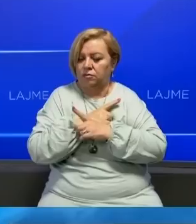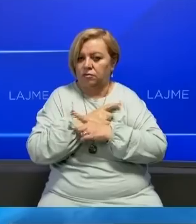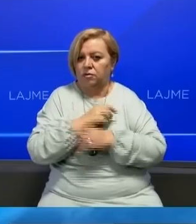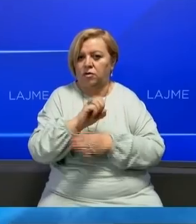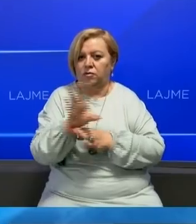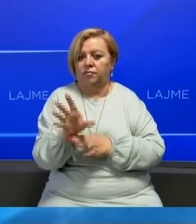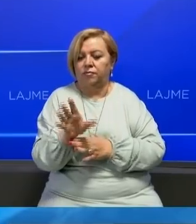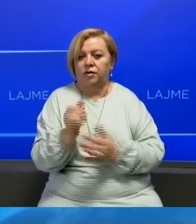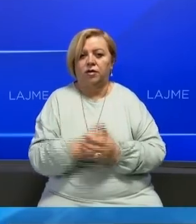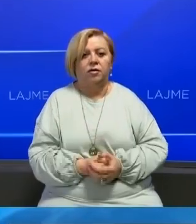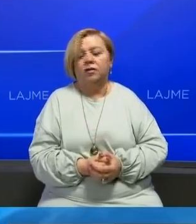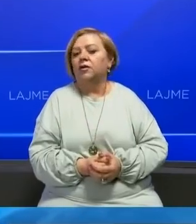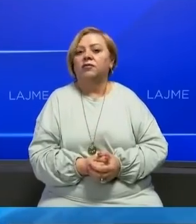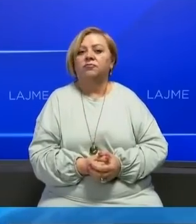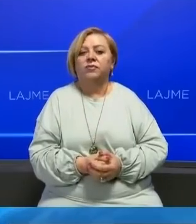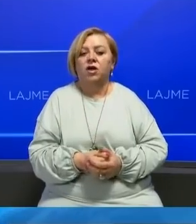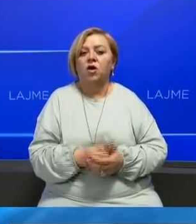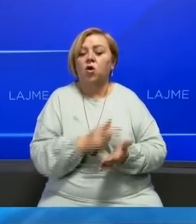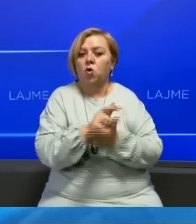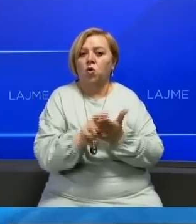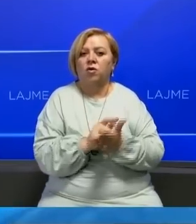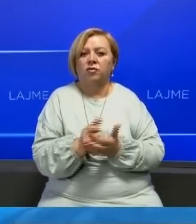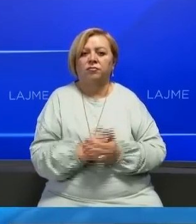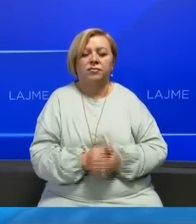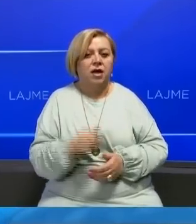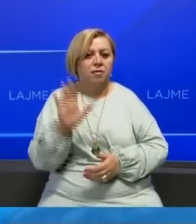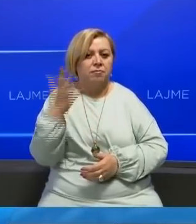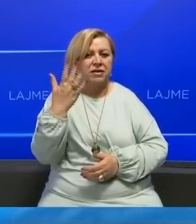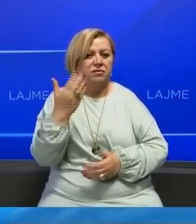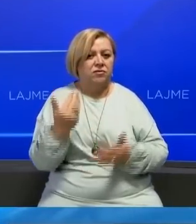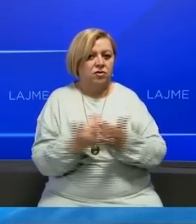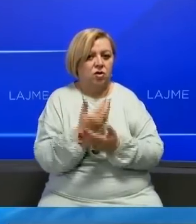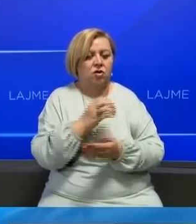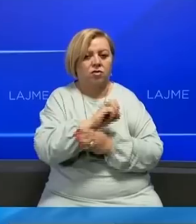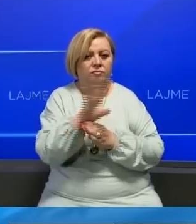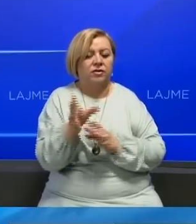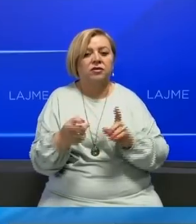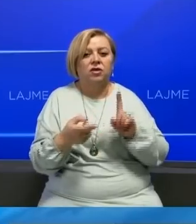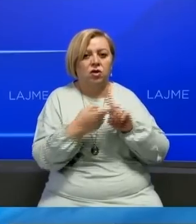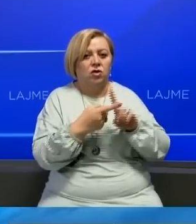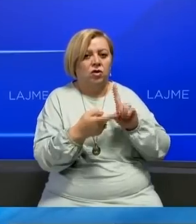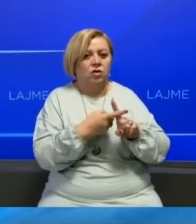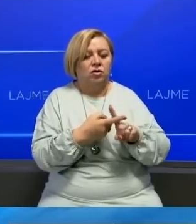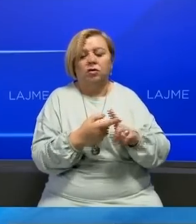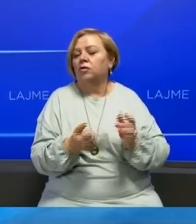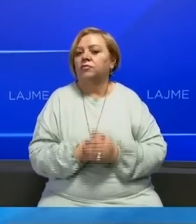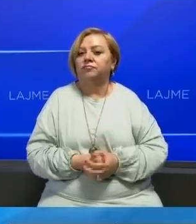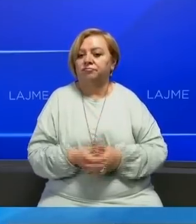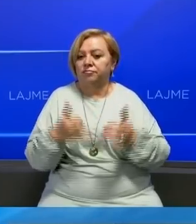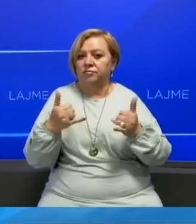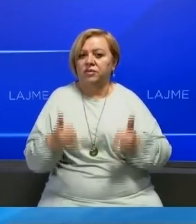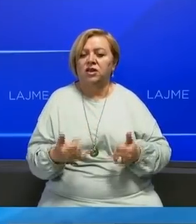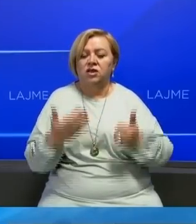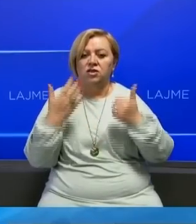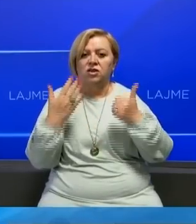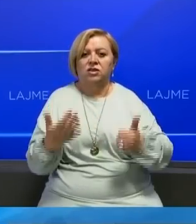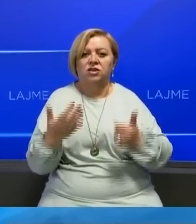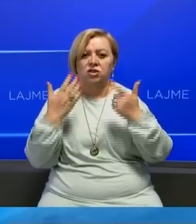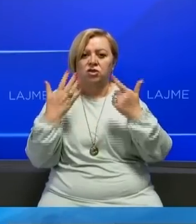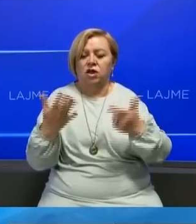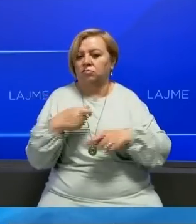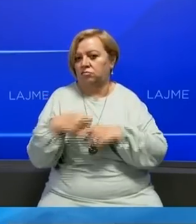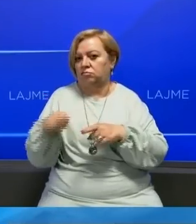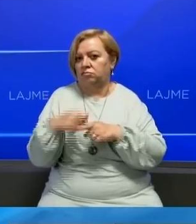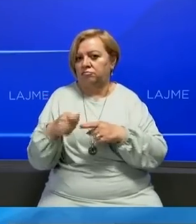nga Covid-19. Gjatë kësaj kohë janë registruar edhe 15 rastet reja të infektuar ame këtë virus, dhe risa 67 qytetar janë